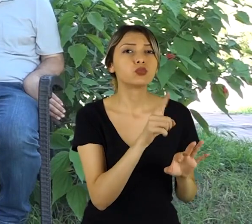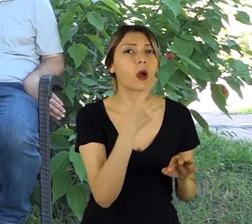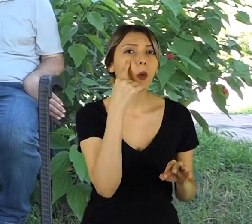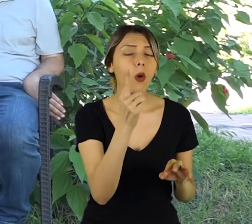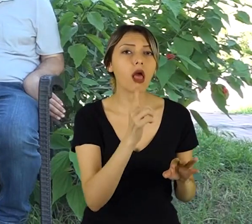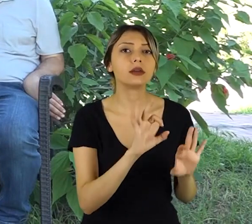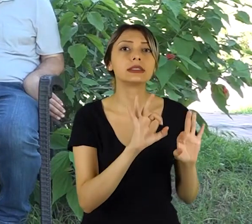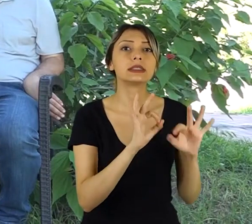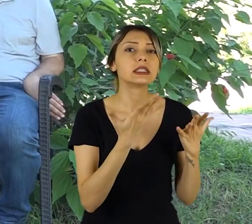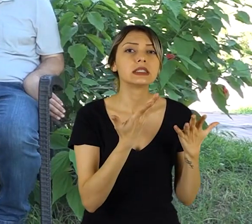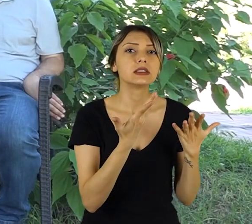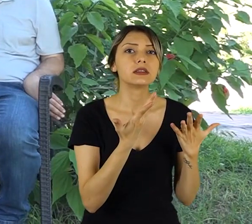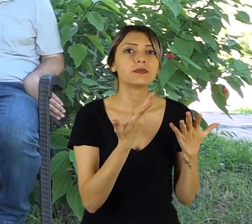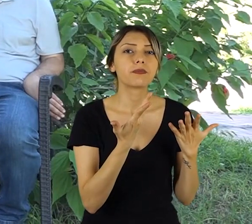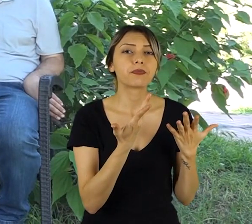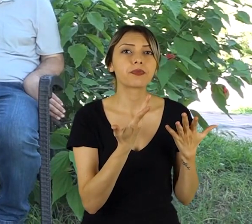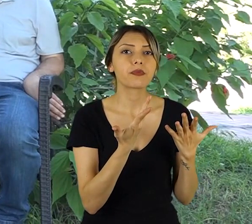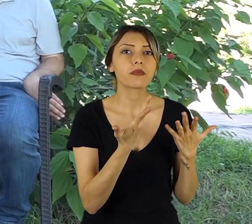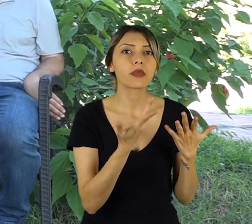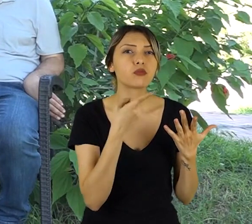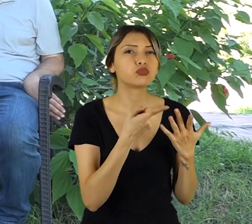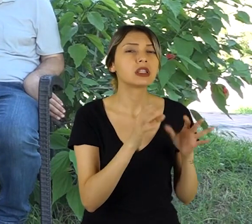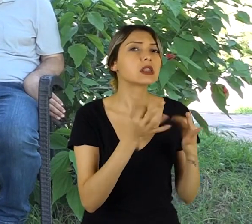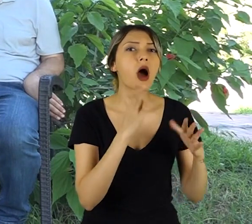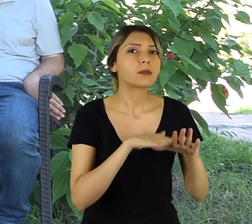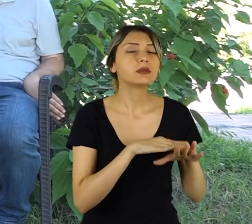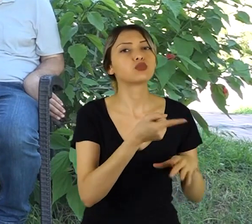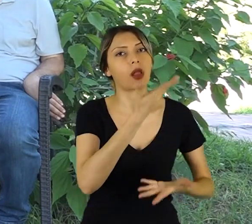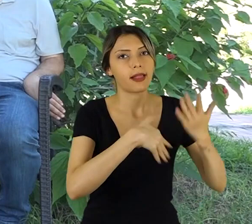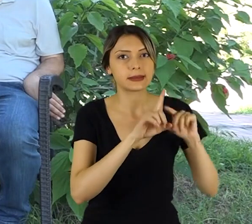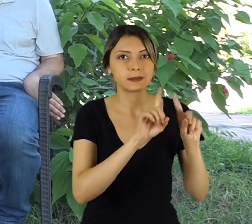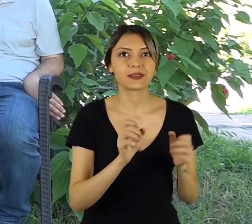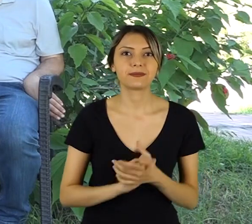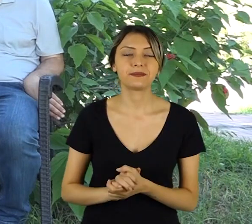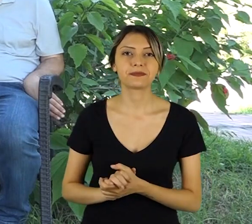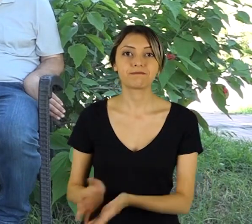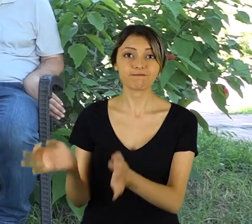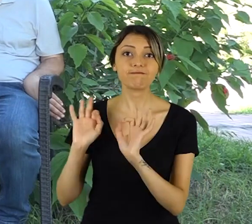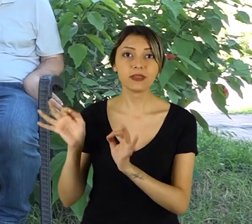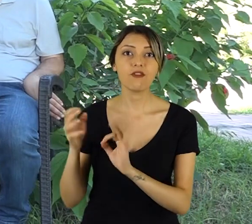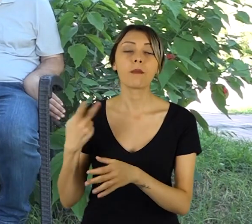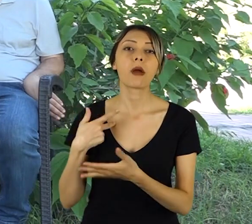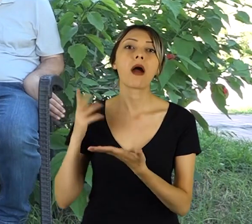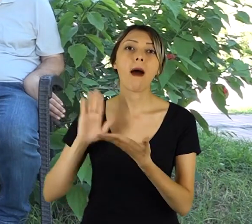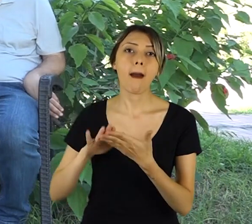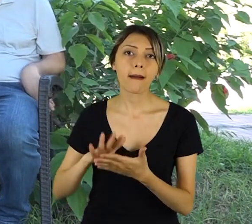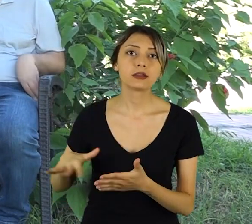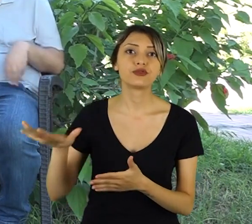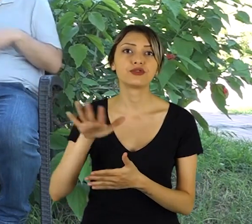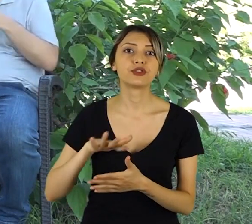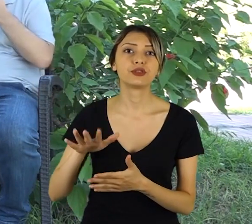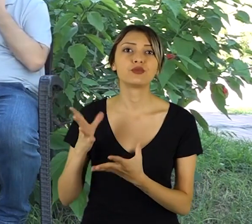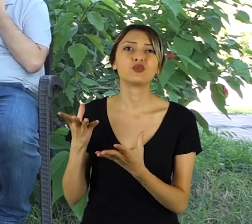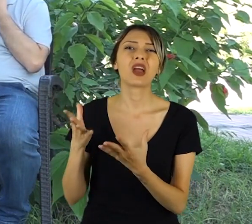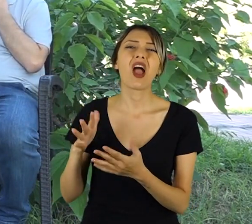birlikte bunu da paylaşabilir misiniz bizimle? Evet, arkadaşlarımız da gerçekten çok